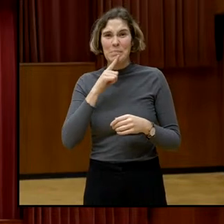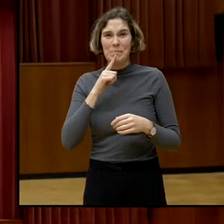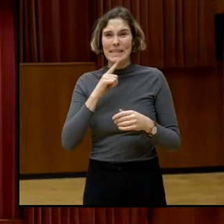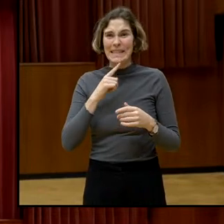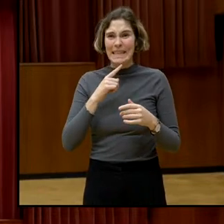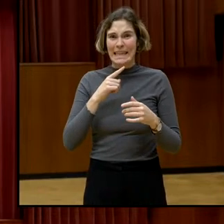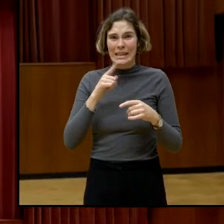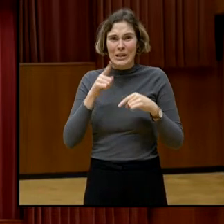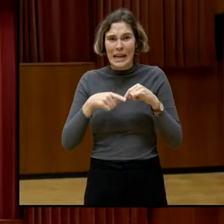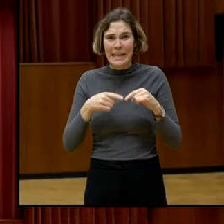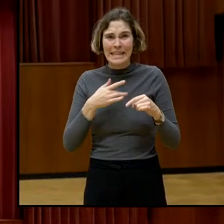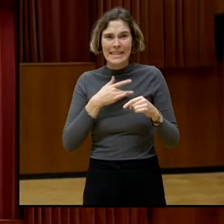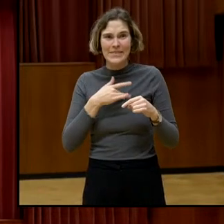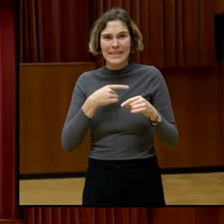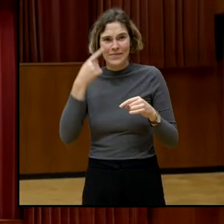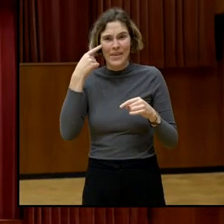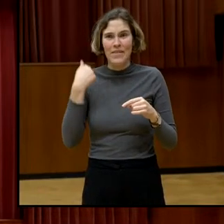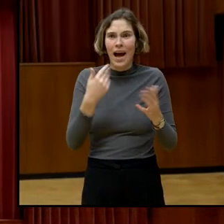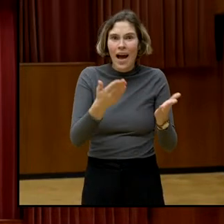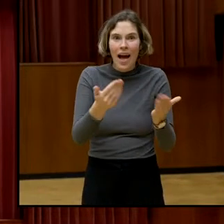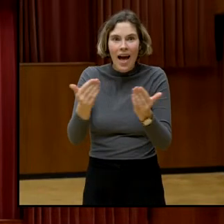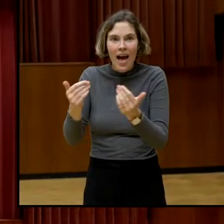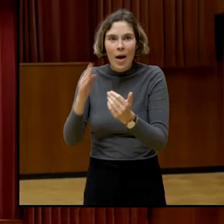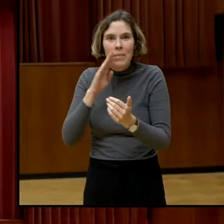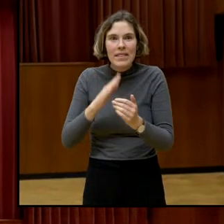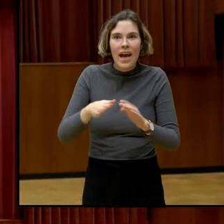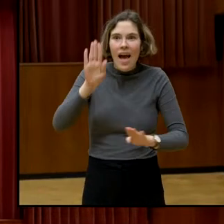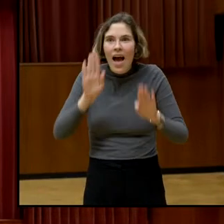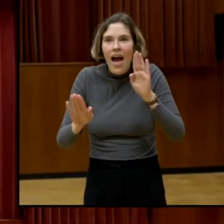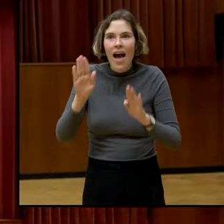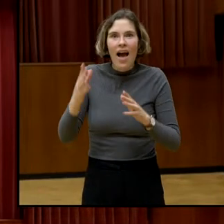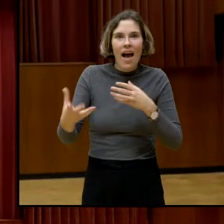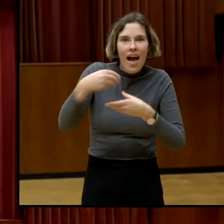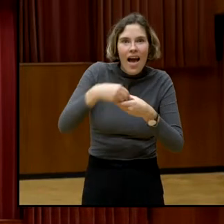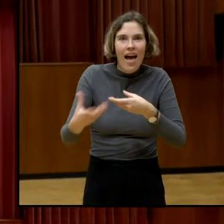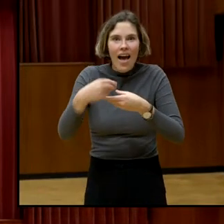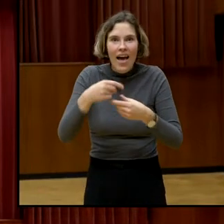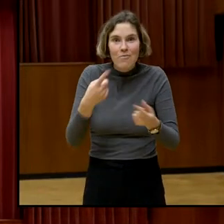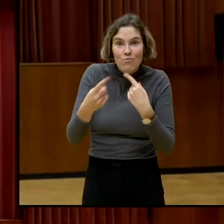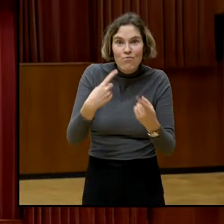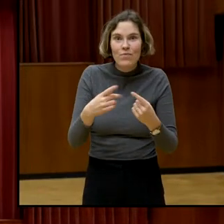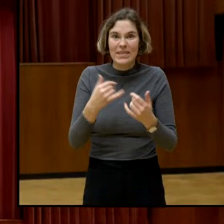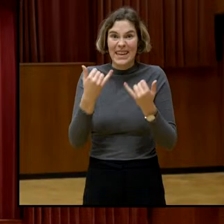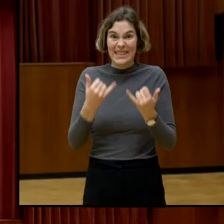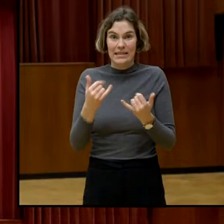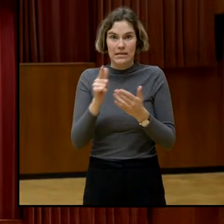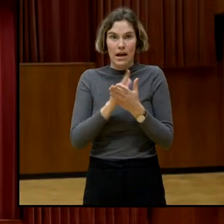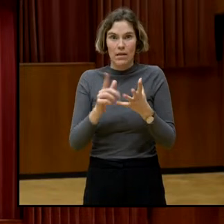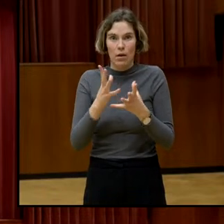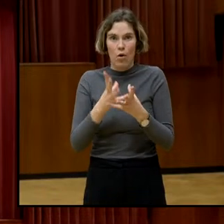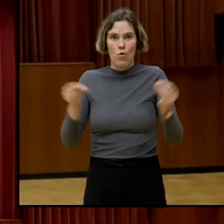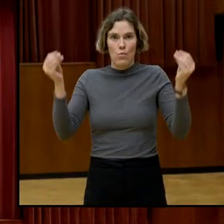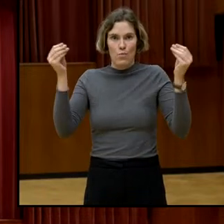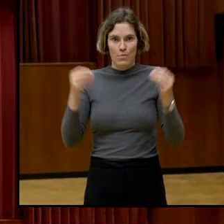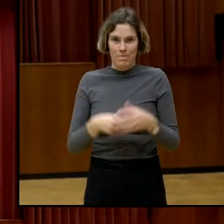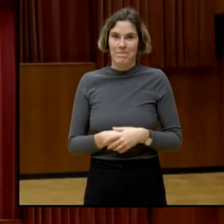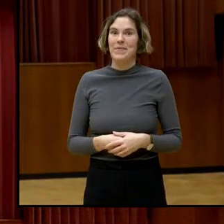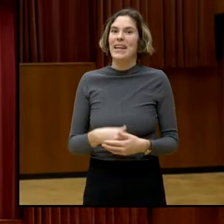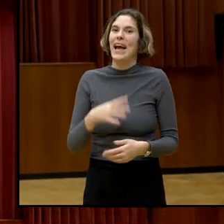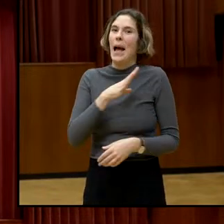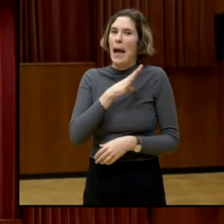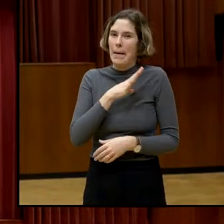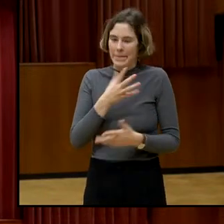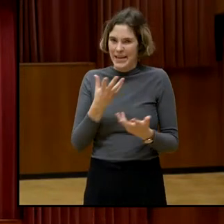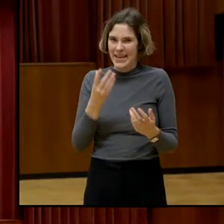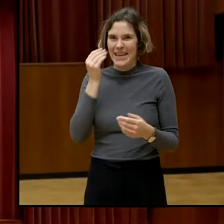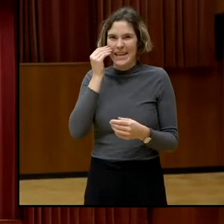dass sie sich beteiligen und jetzt ist uns die Zeit davon geronnen, aber unsere Gästinnen werden, ich